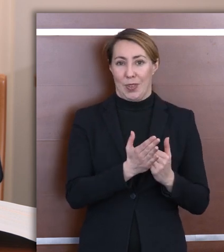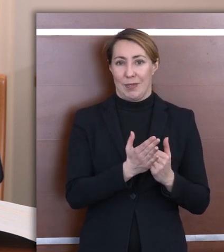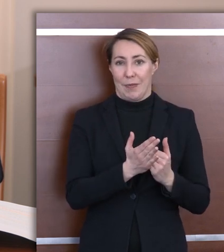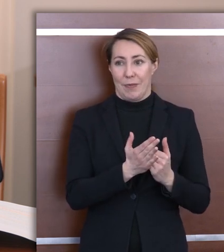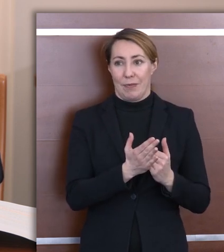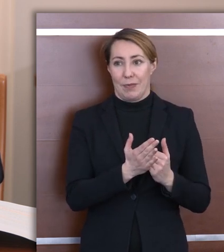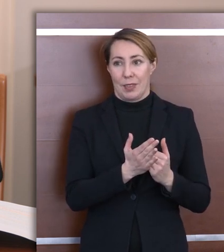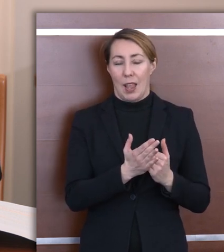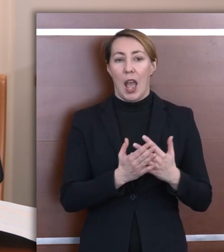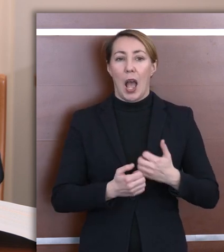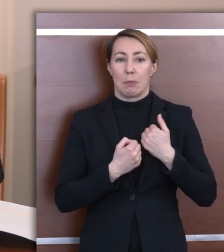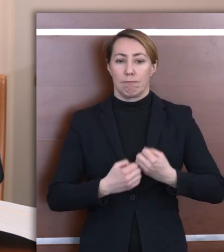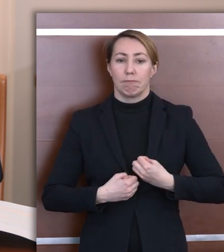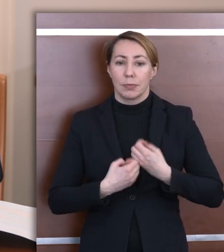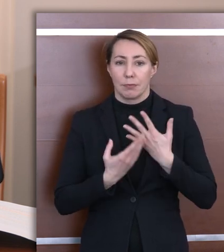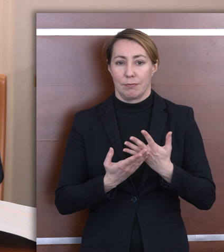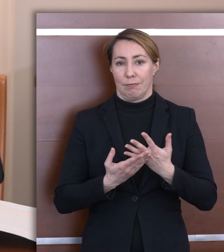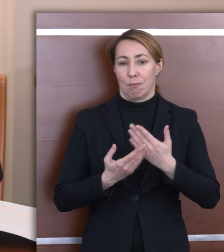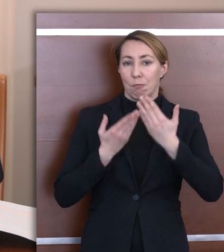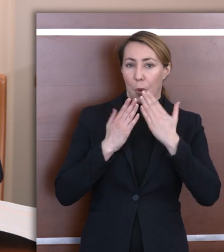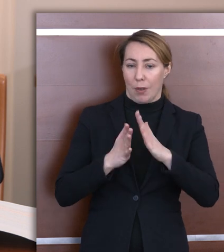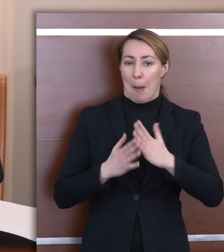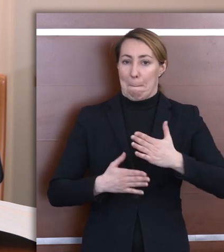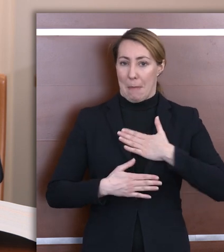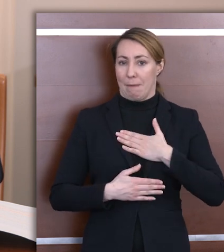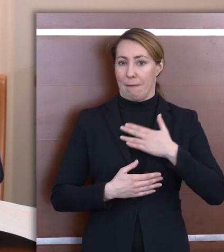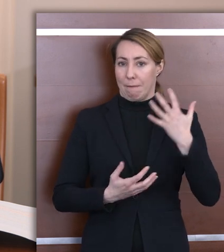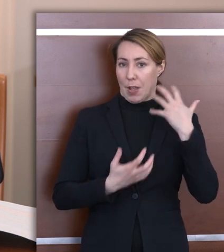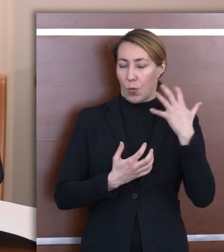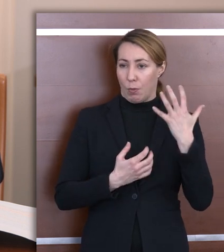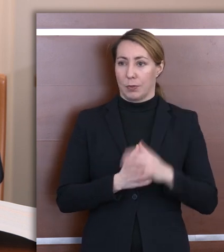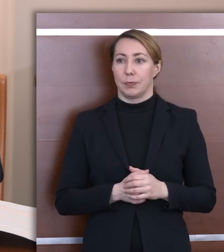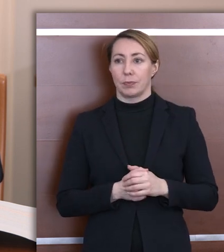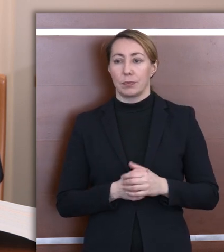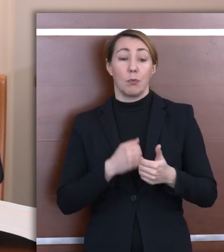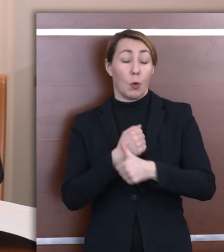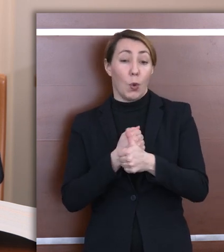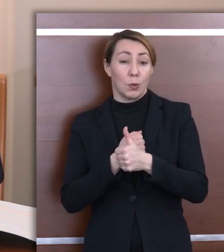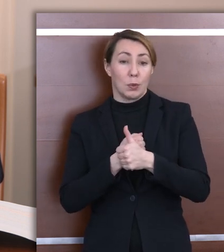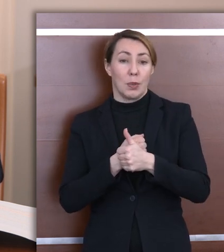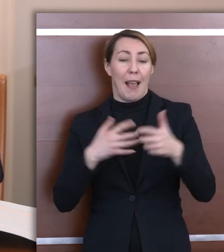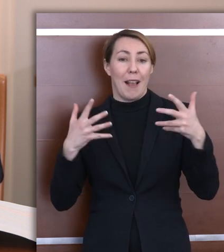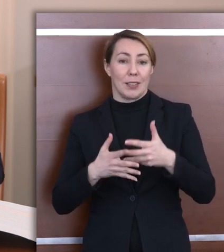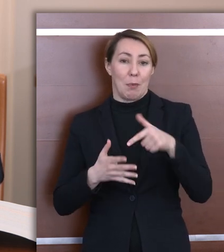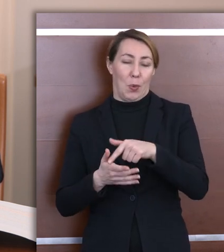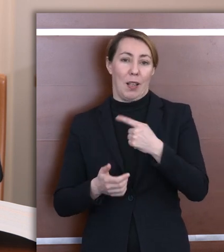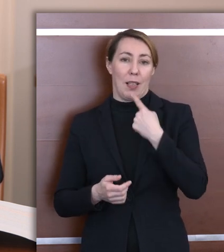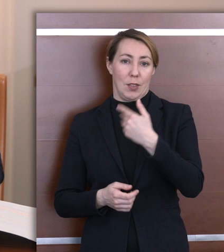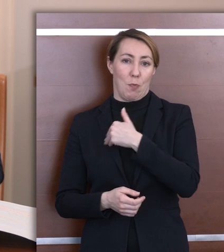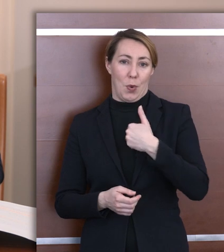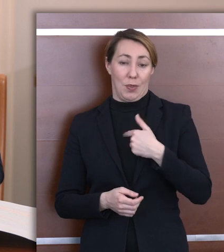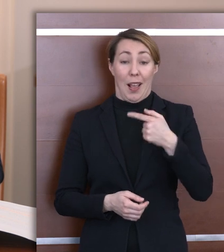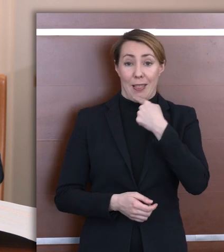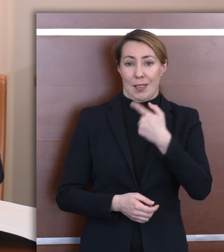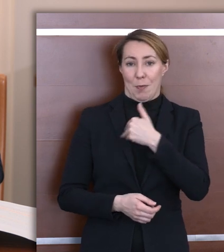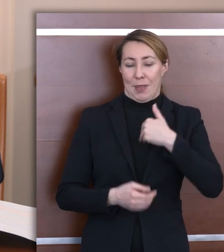zaprezentowania, do wykazania się posiadaną wiedzą, ponieważ te egzaminy zdają w języku polskim, którego nie znają albo